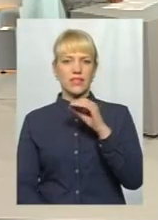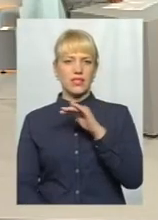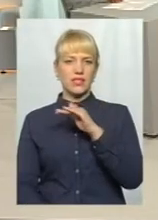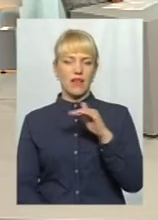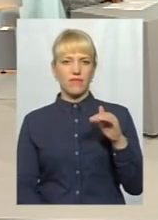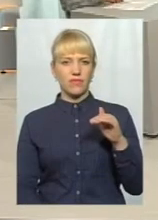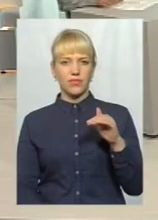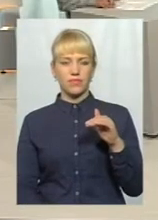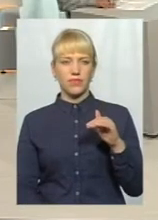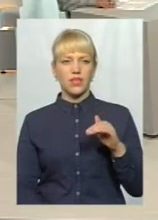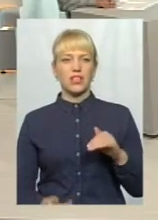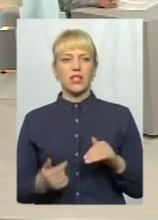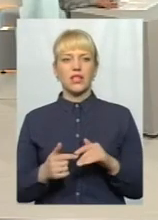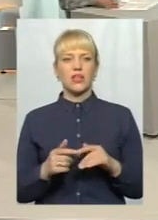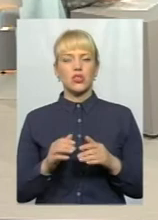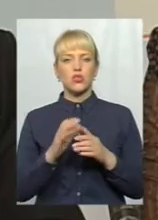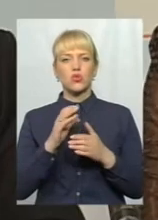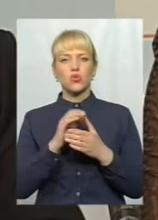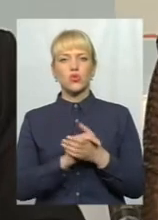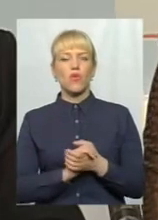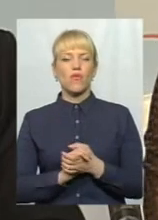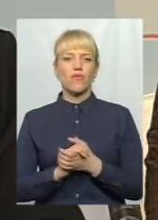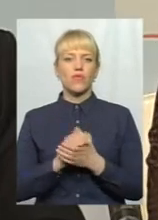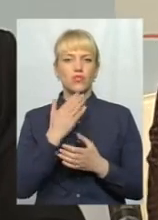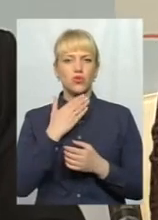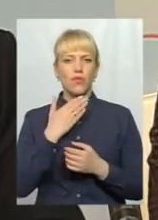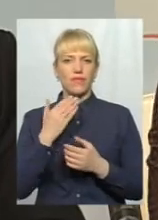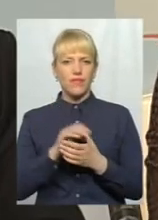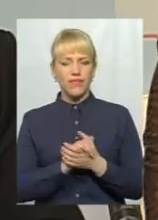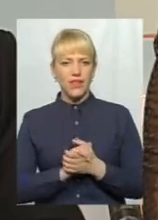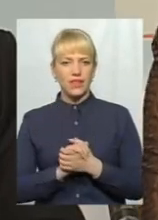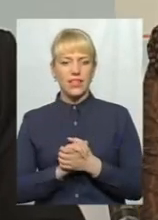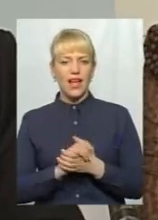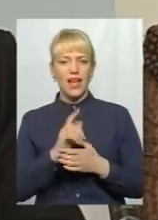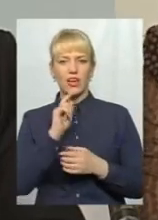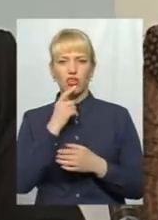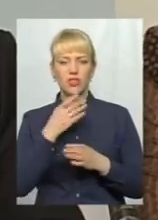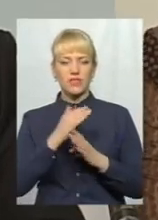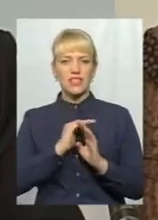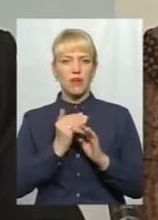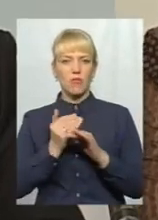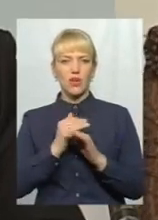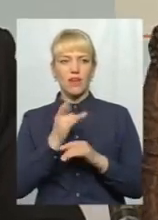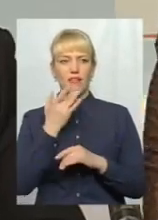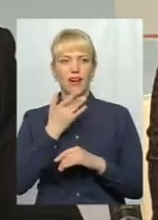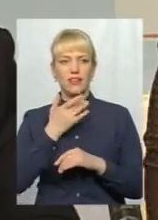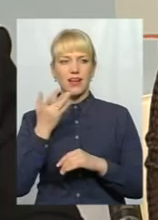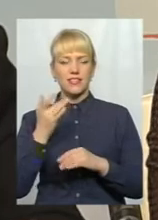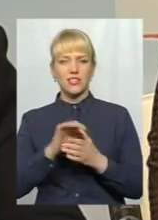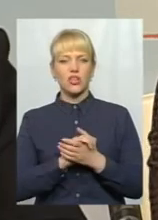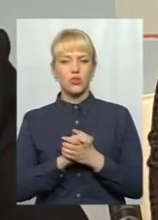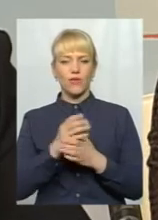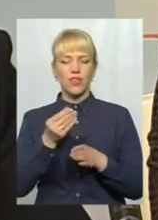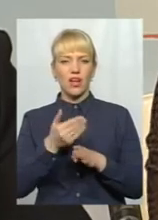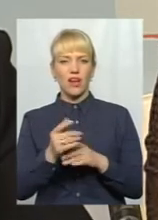рамках Радянського Союзу. І Радянський Союз виділяв величезні гроші для того, щоб збудувати там ту